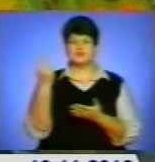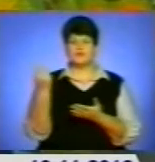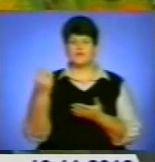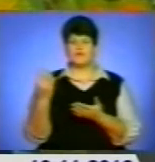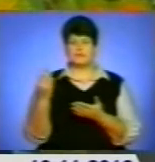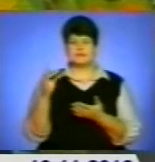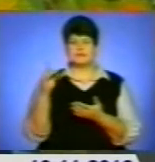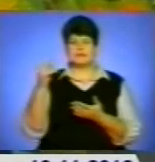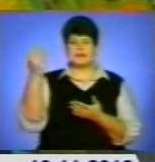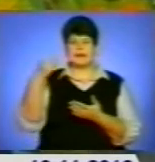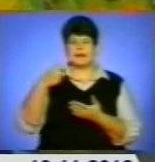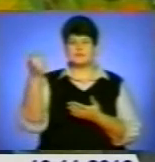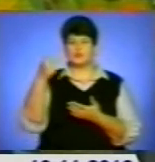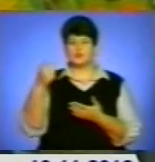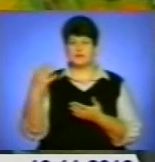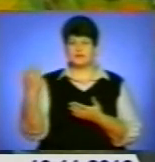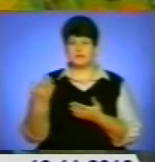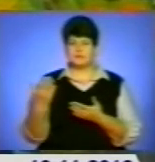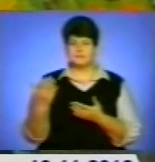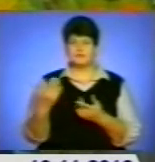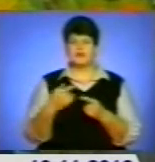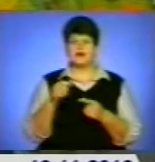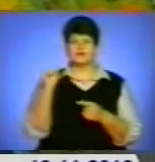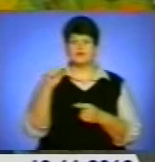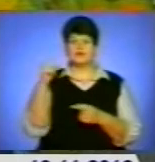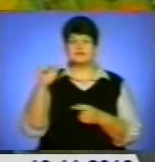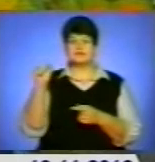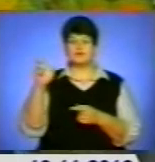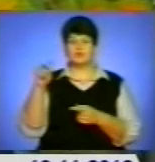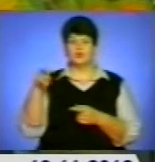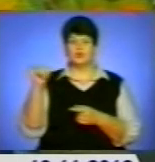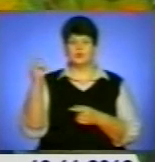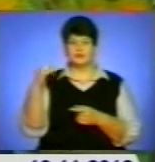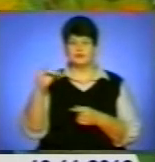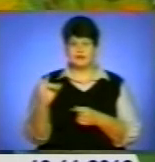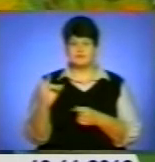рисунки. Живопис Анатолія Заблуди, ну,